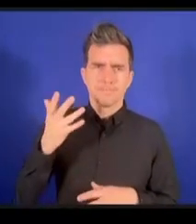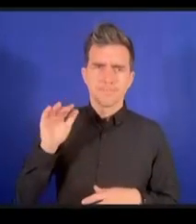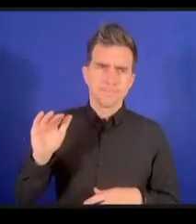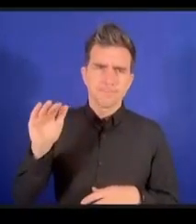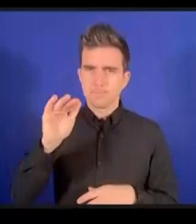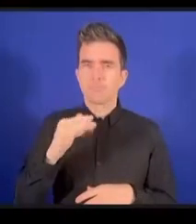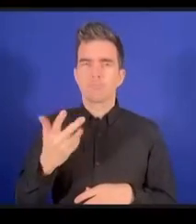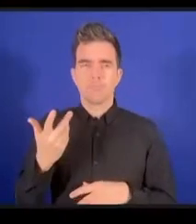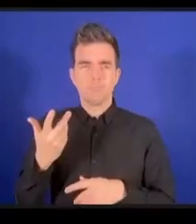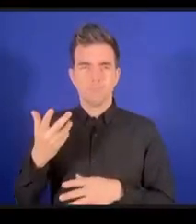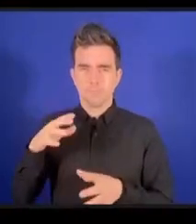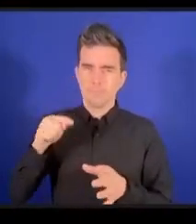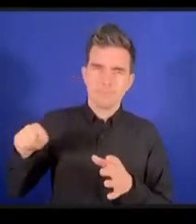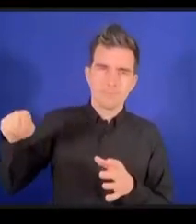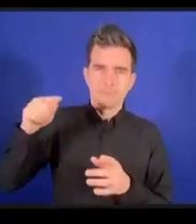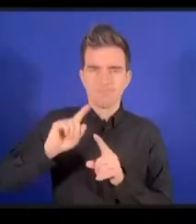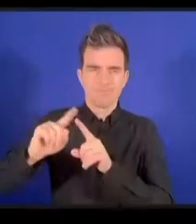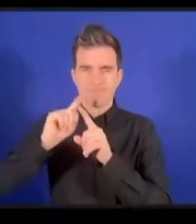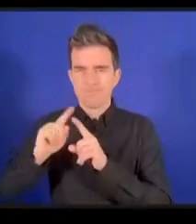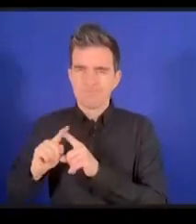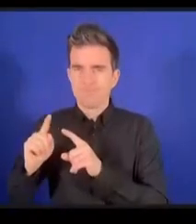la santé numérique pardon